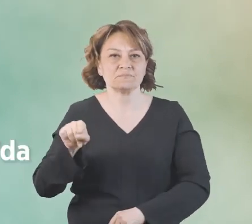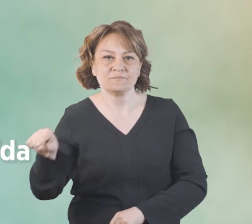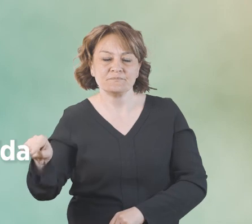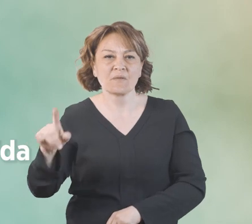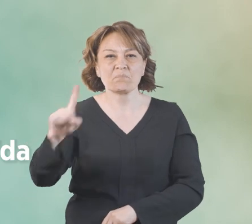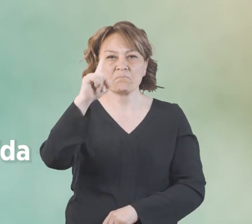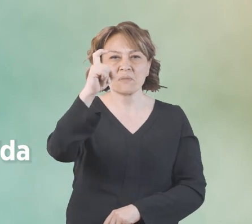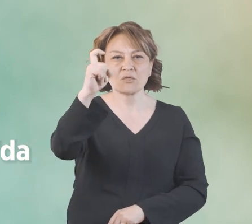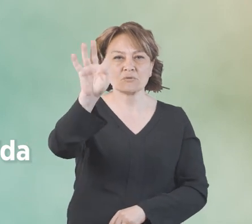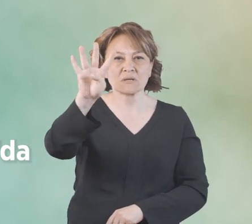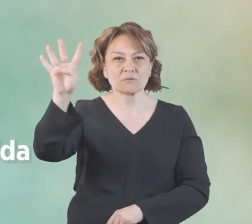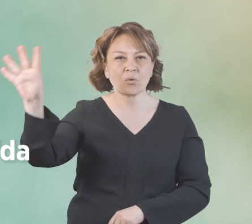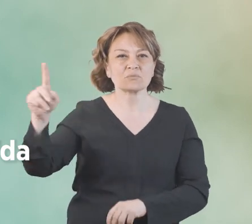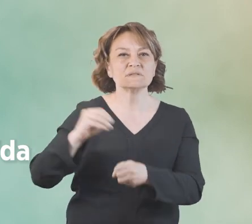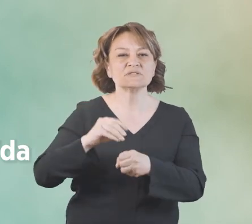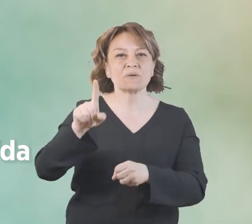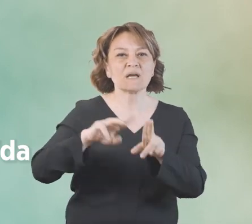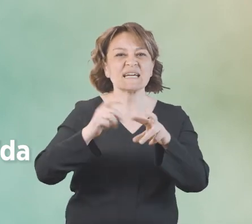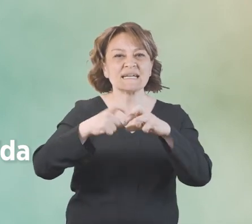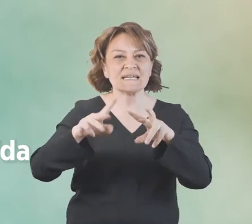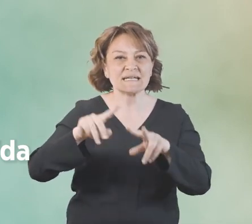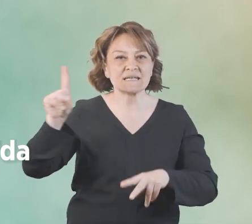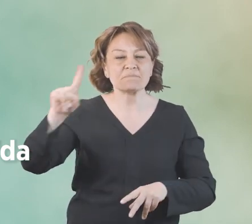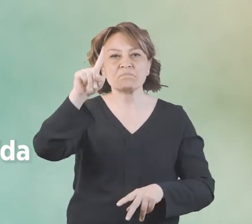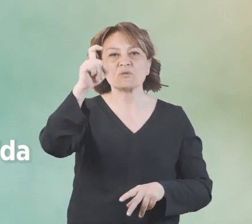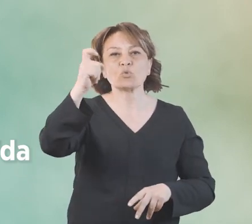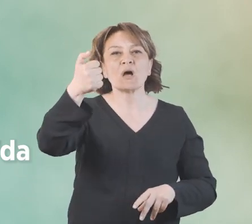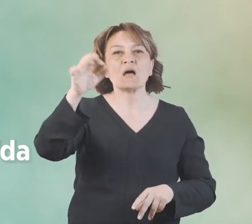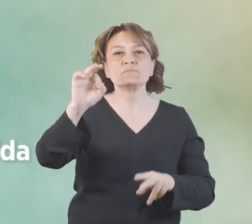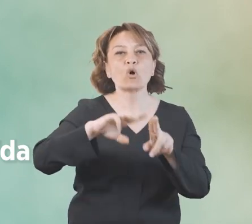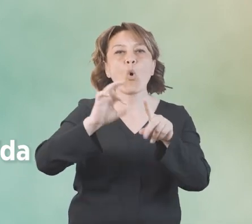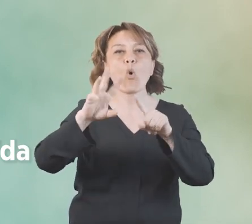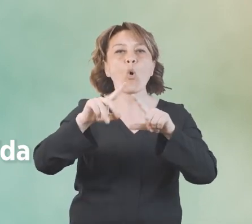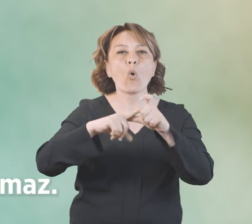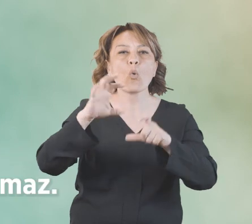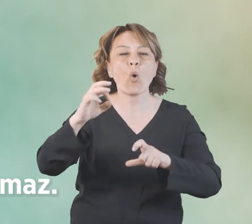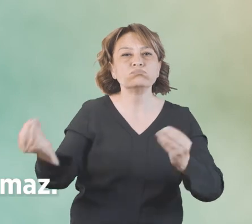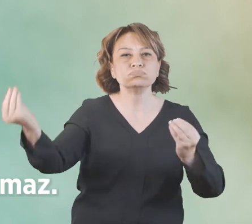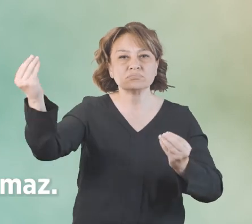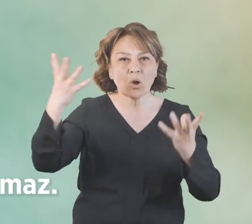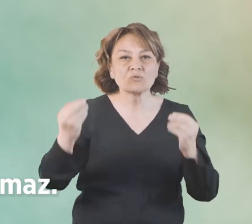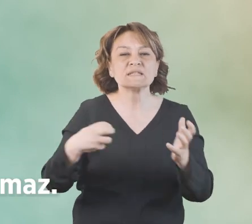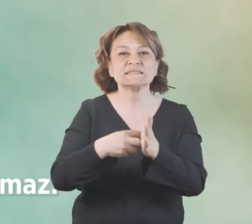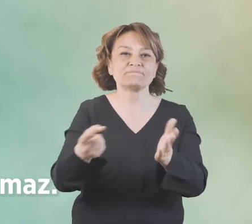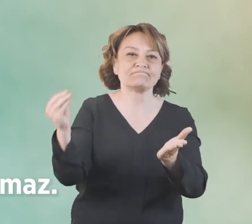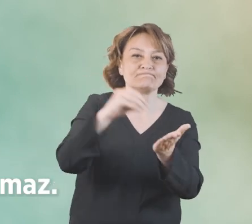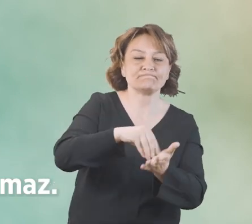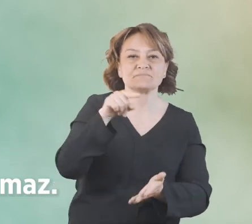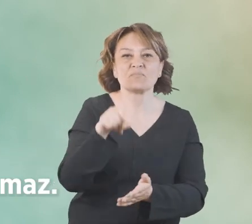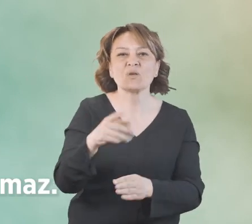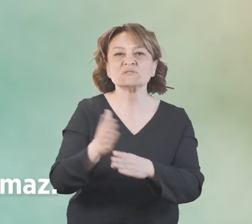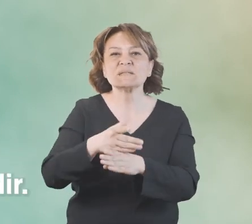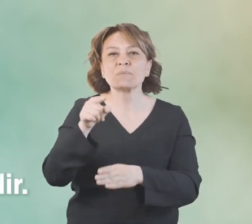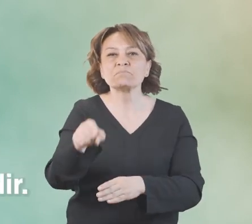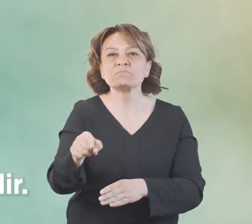Hastalık 1944'te Kırım'da, 1969'da Kongo'da tanımlandığı için bu adı almıştır. Her kene bu hastalığa sebep olan